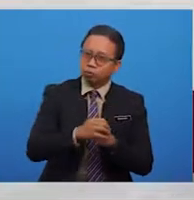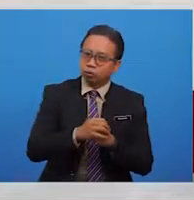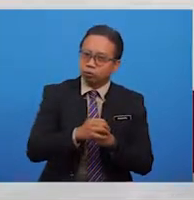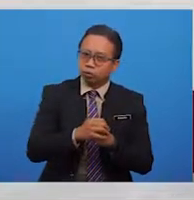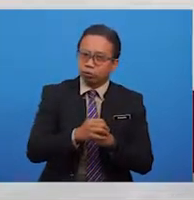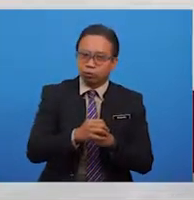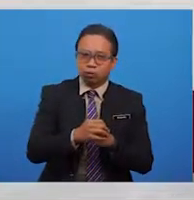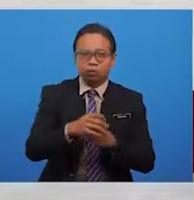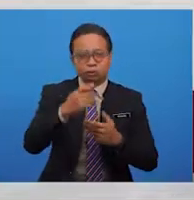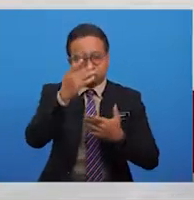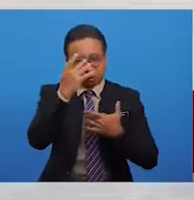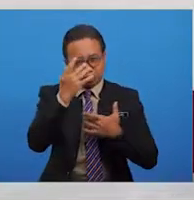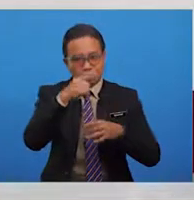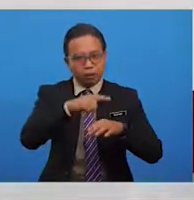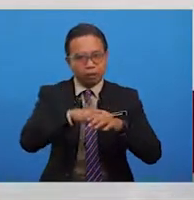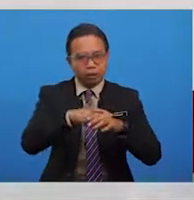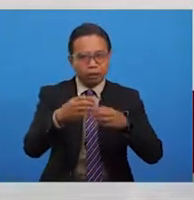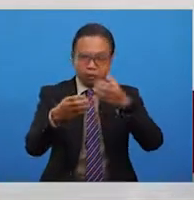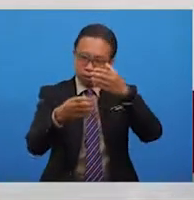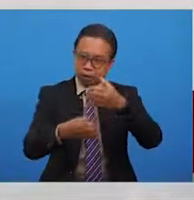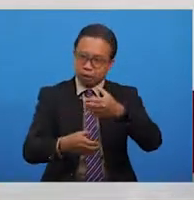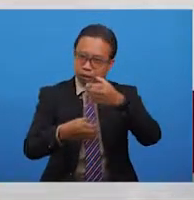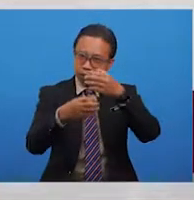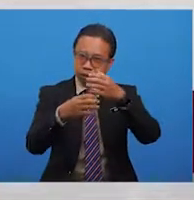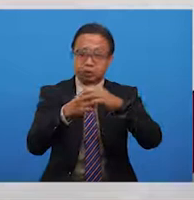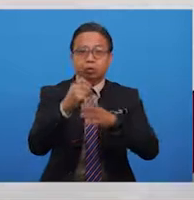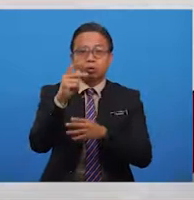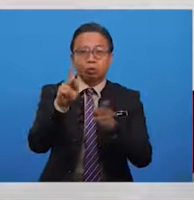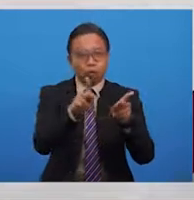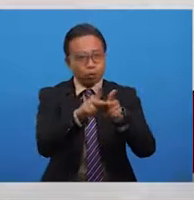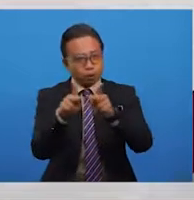sengsara di tia maruah kota.